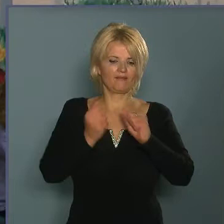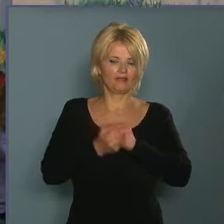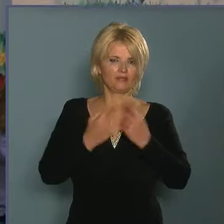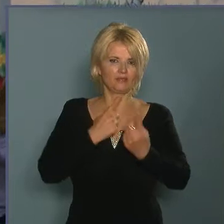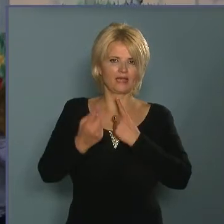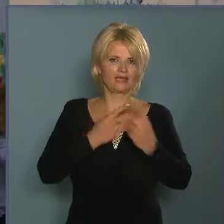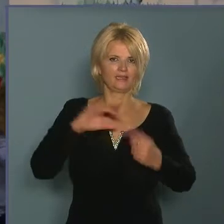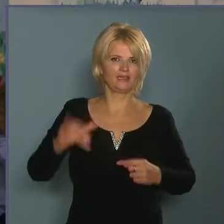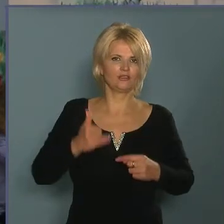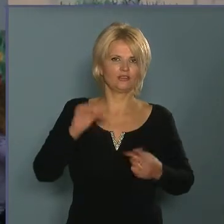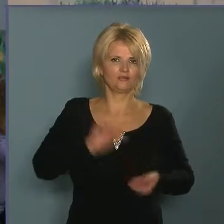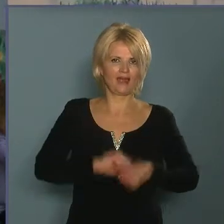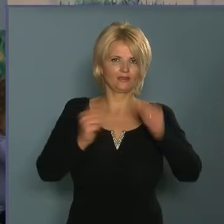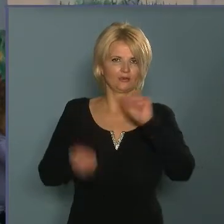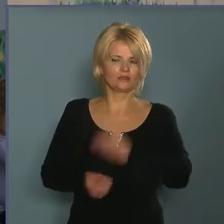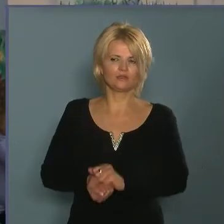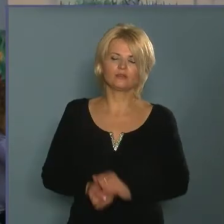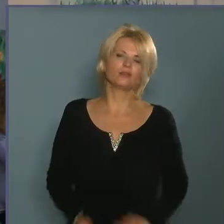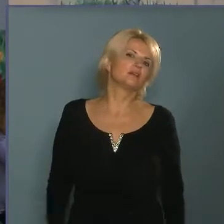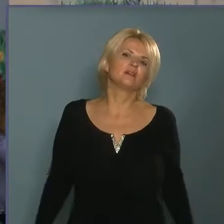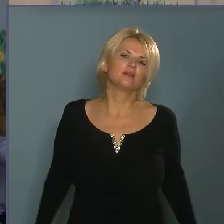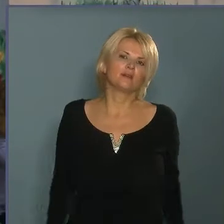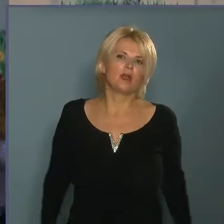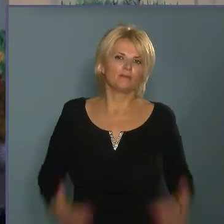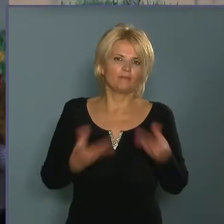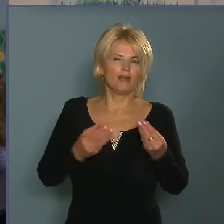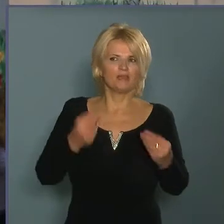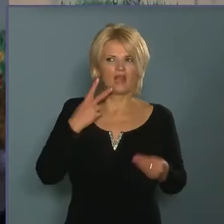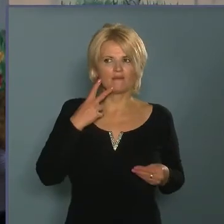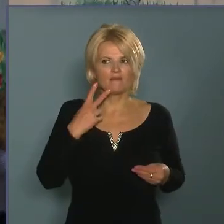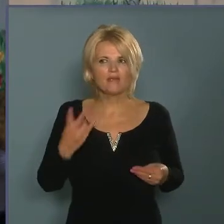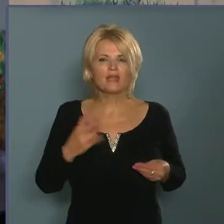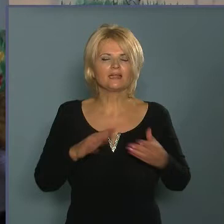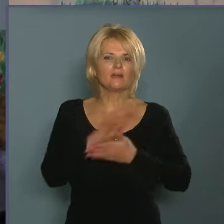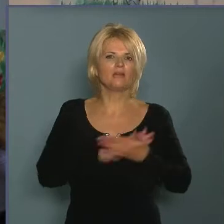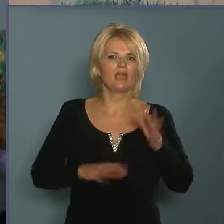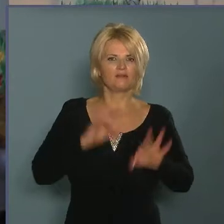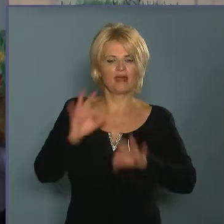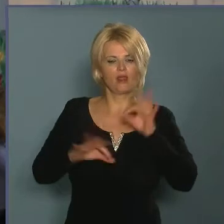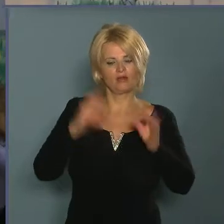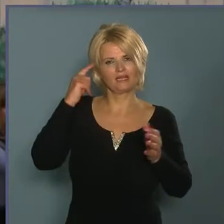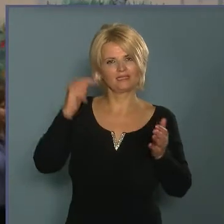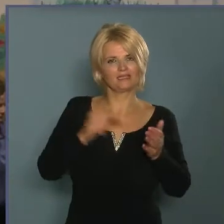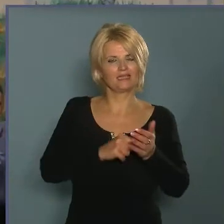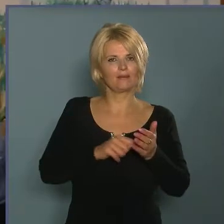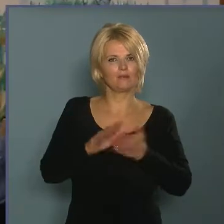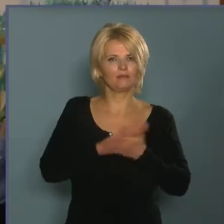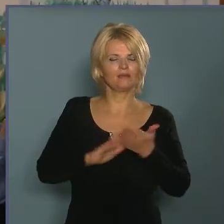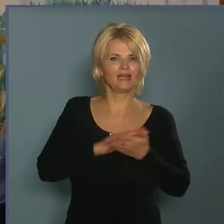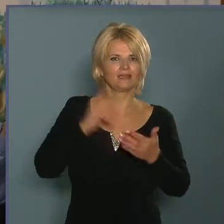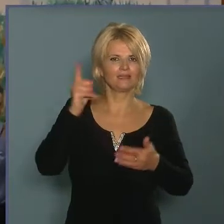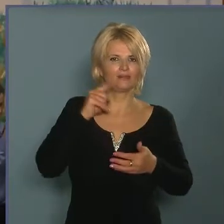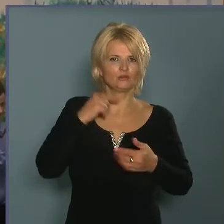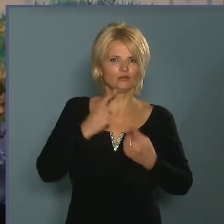játék is változott. Mennyiben vették figyelembe, vagy milyen válogatási szempontok voltak, hogy milyen típusú játékokat